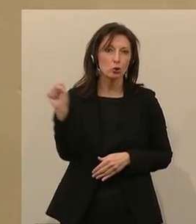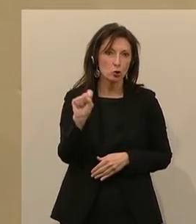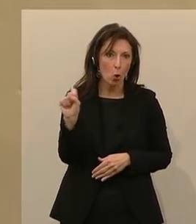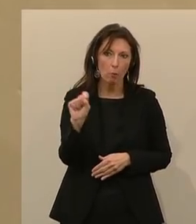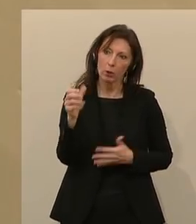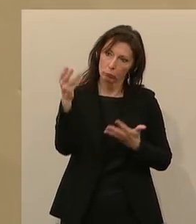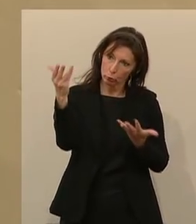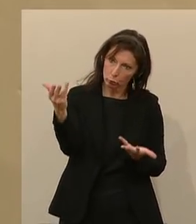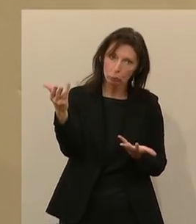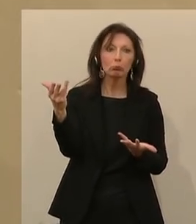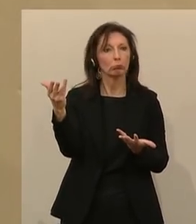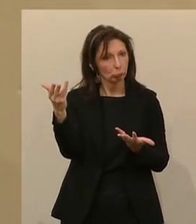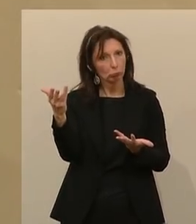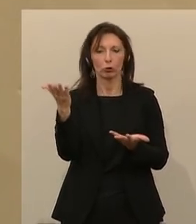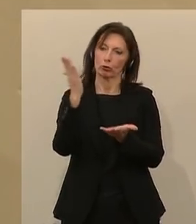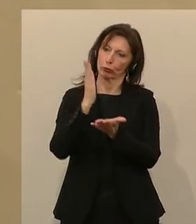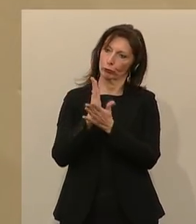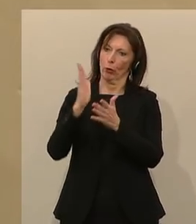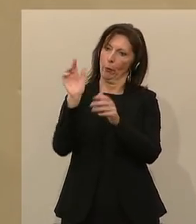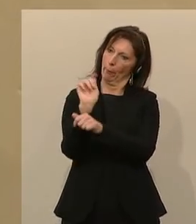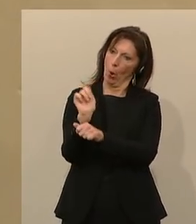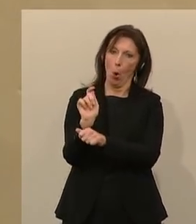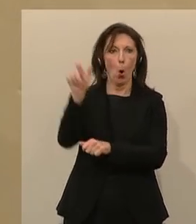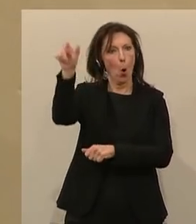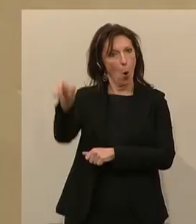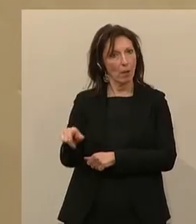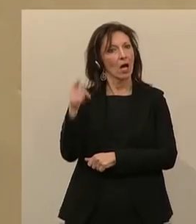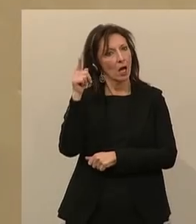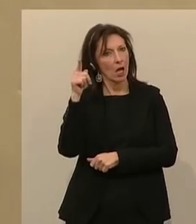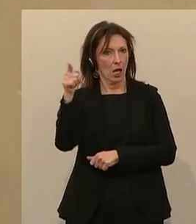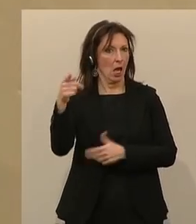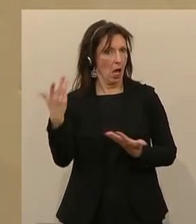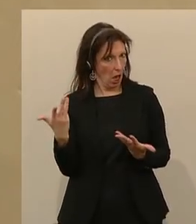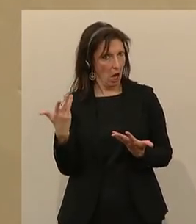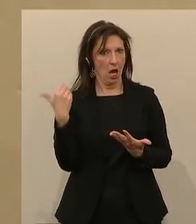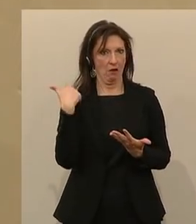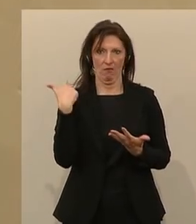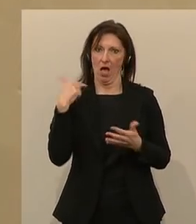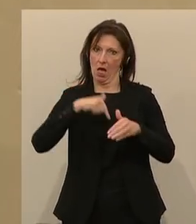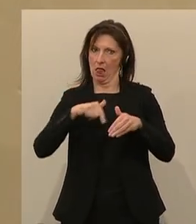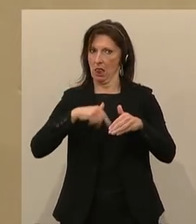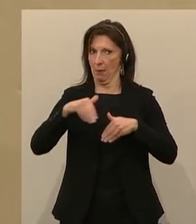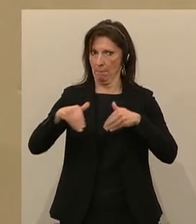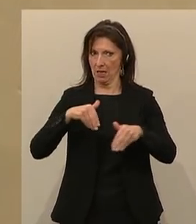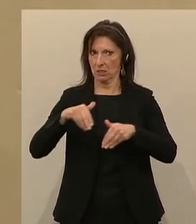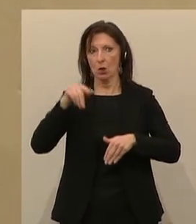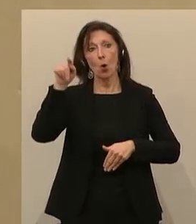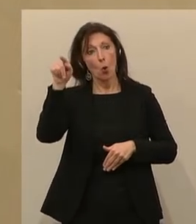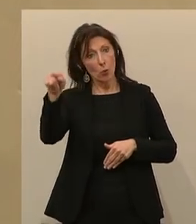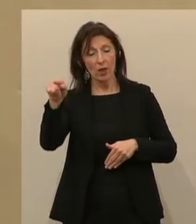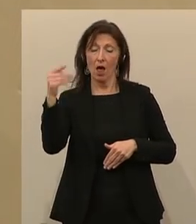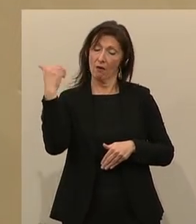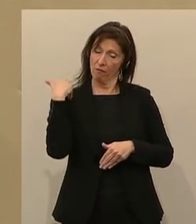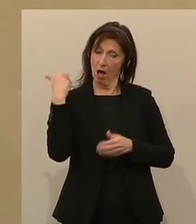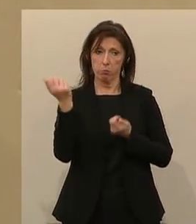kennengelernt als einen, der Law-and-Order-Politik durchgeführt hat und damit die